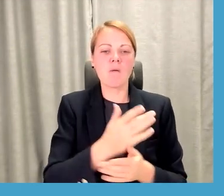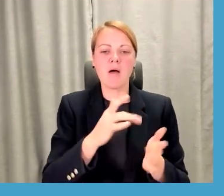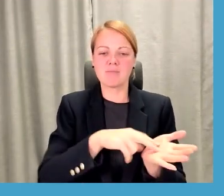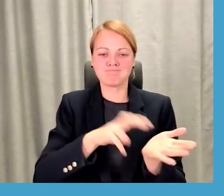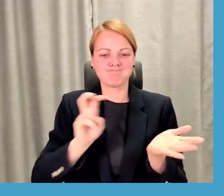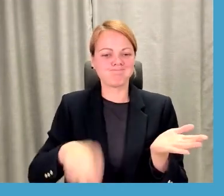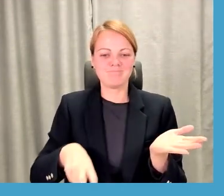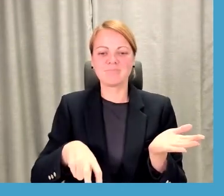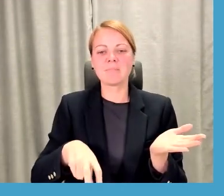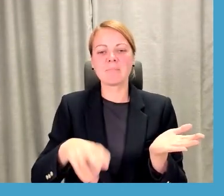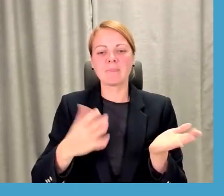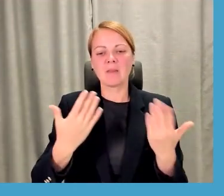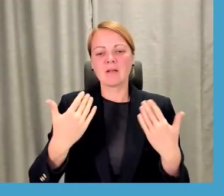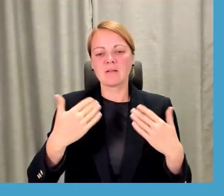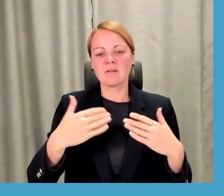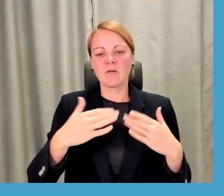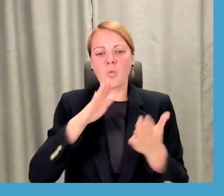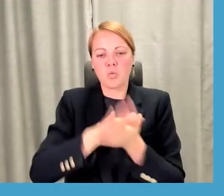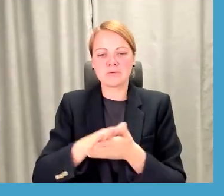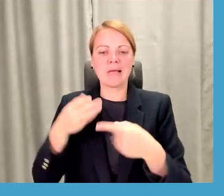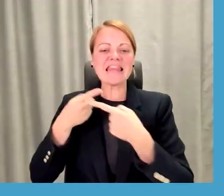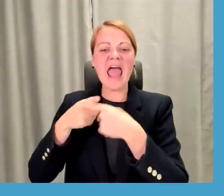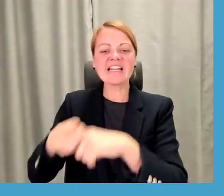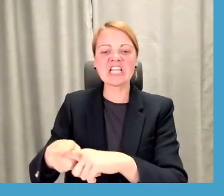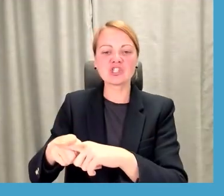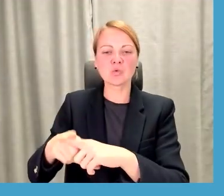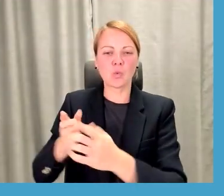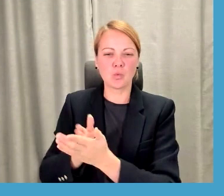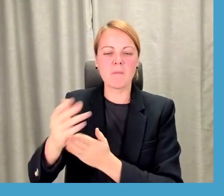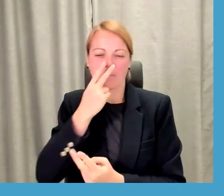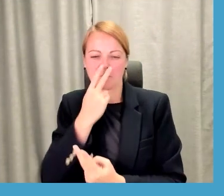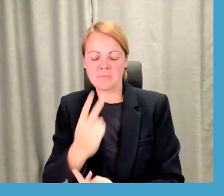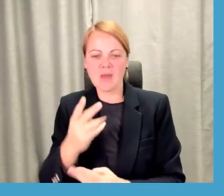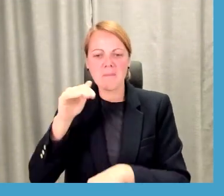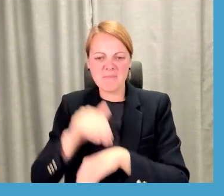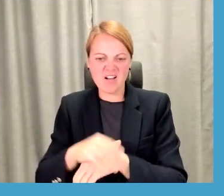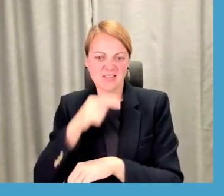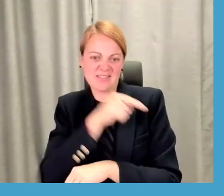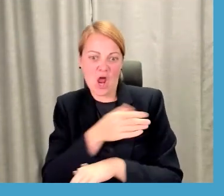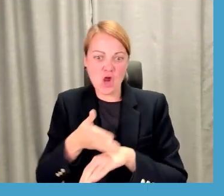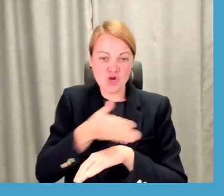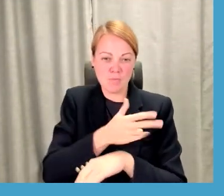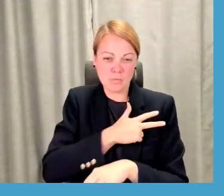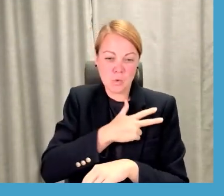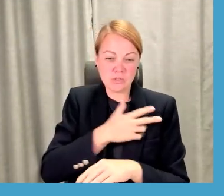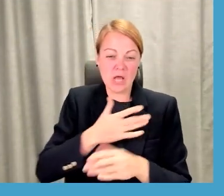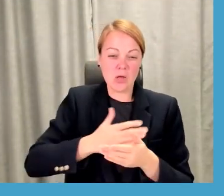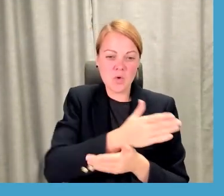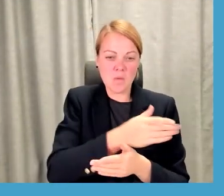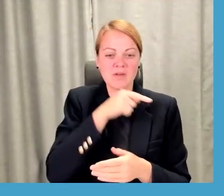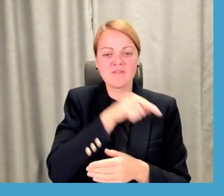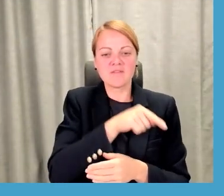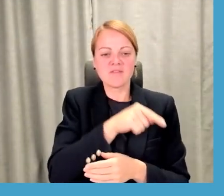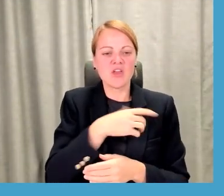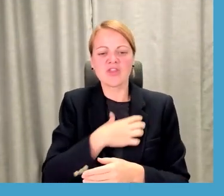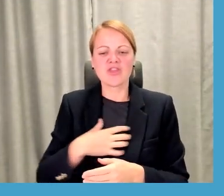uz, nu, jau var teikt, tehnisku jomu, tad es sapratu, ka patiesībā šī iepriekšējā pieredze, viņa tā nav